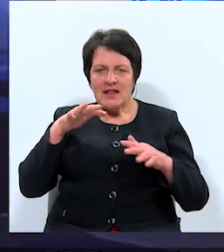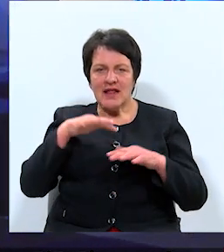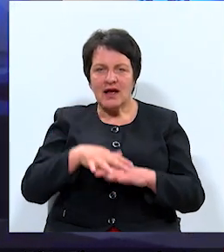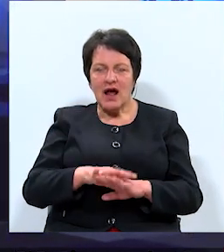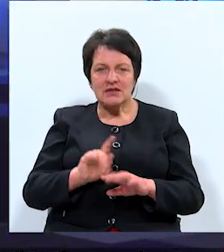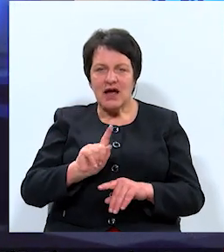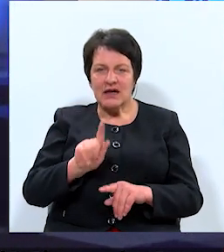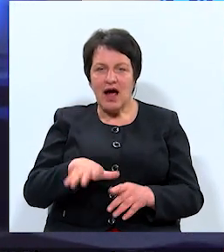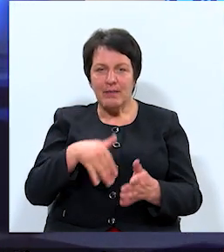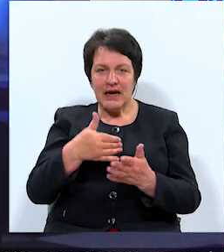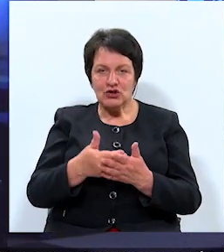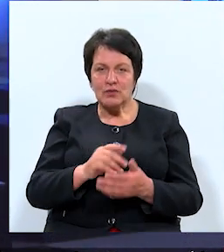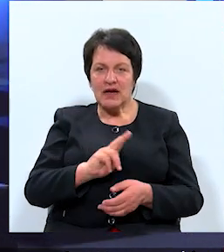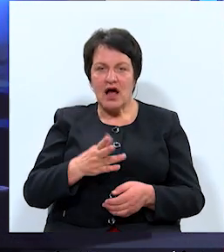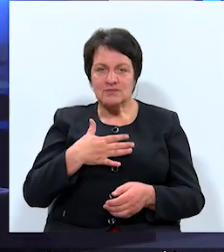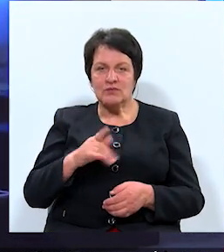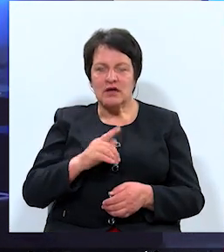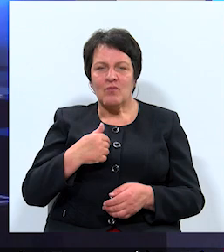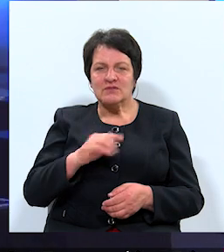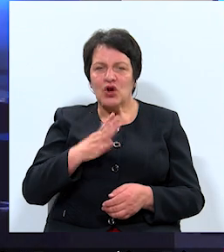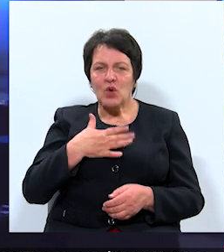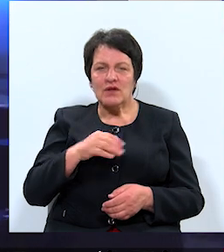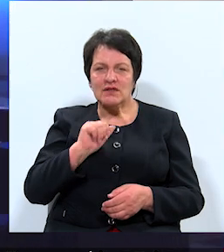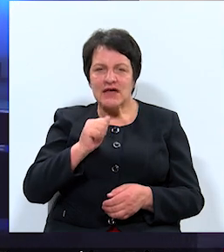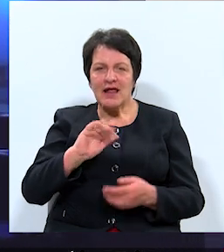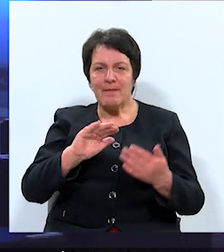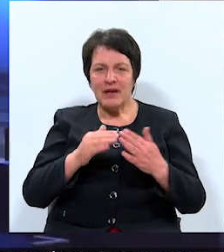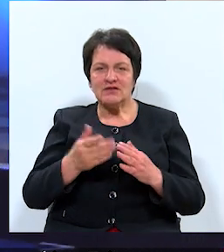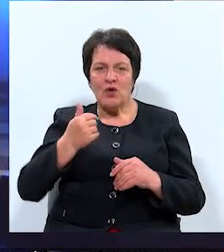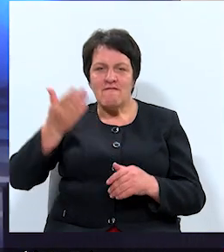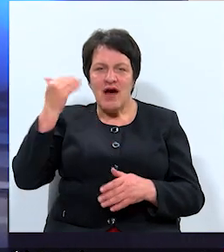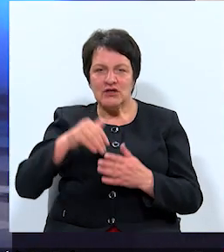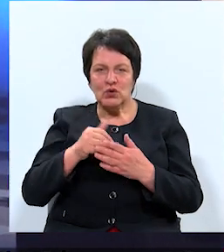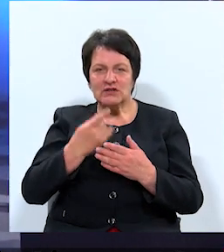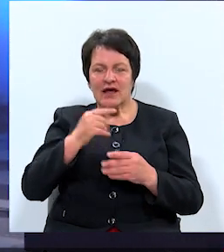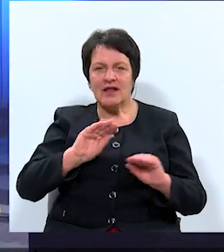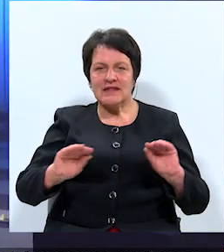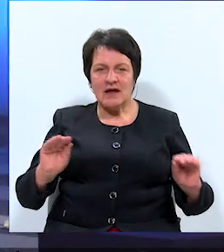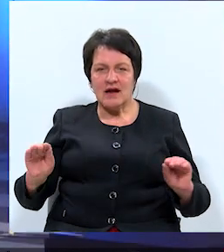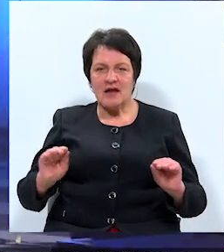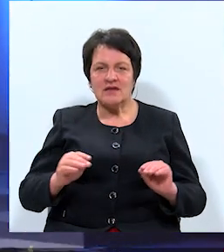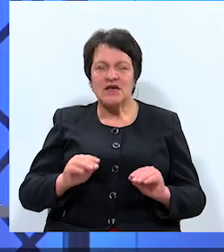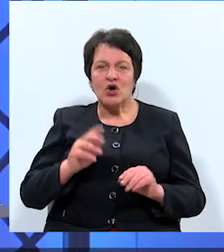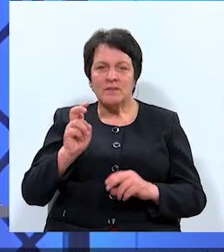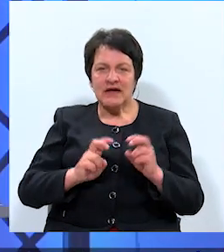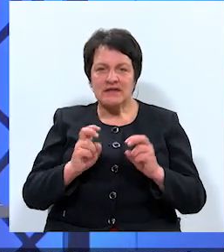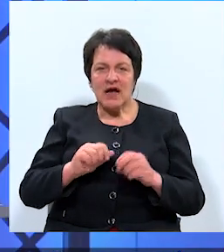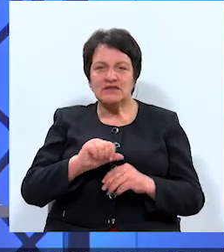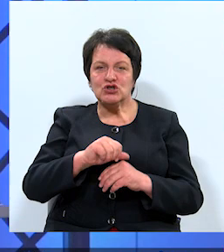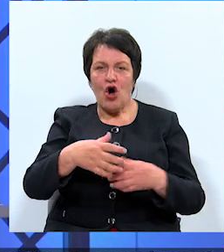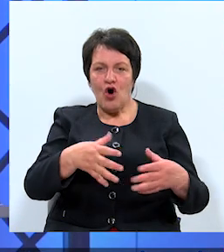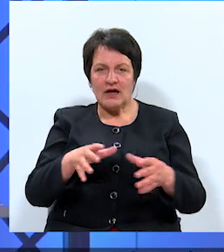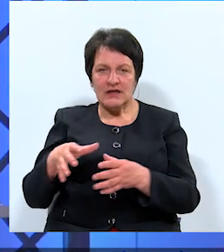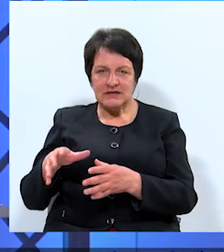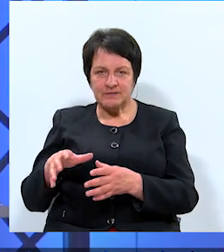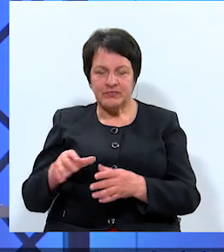tā priekšrocība, kas mums ir. Mums ir ļoti zaļa pilsēta un vēsturiski integrētas rūpnieciskā zonas. Paldies jums par atbildi. Mēs turpināsim